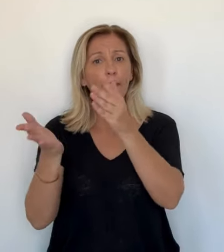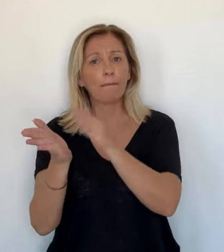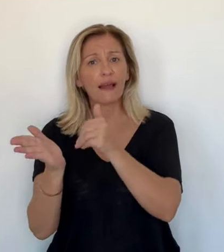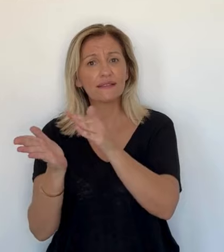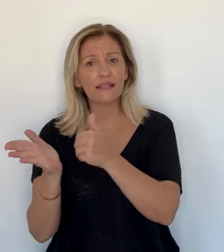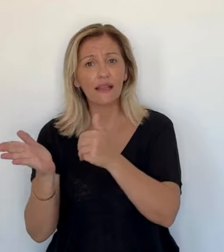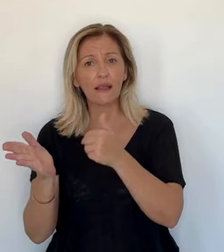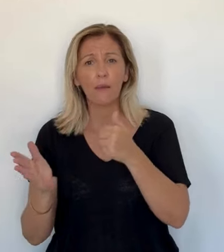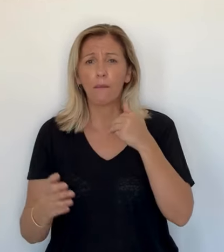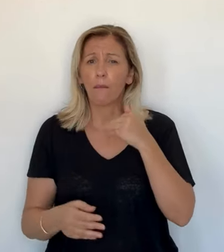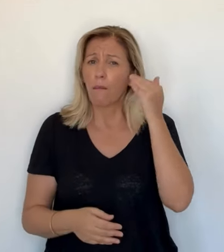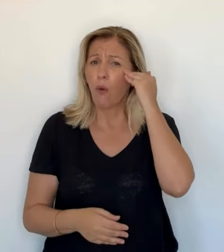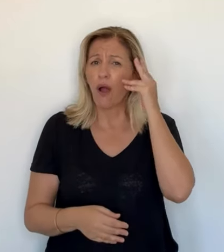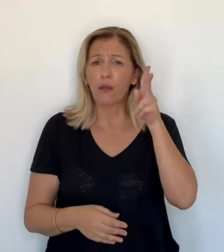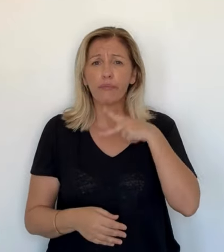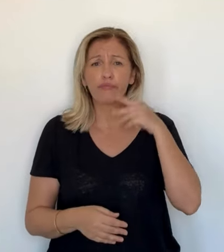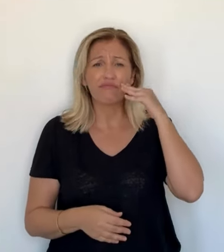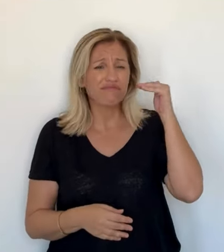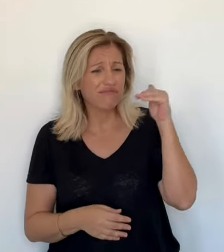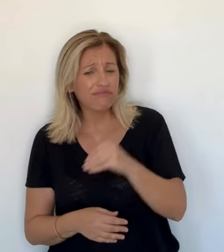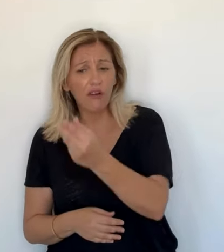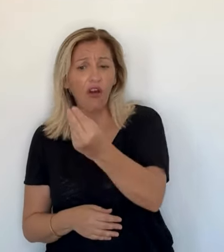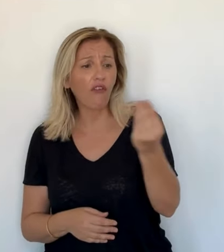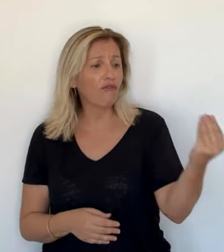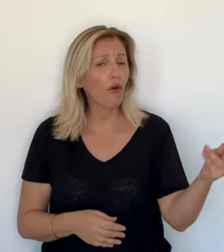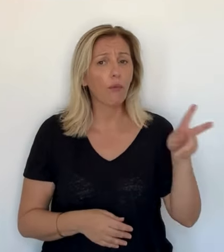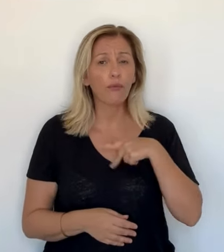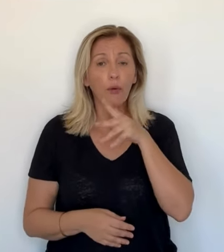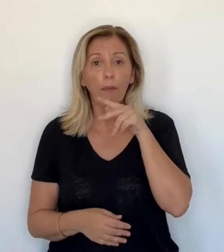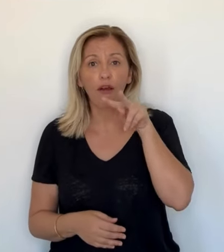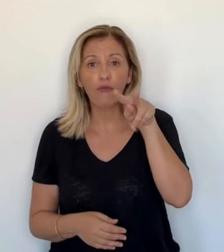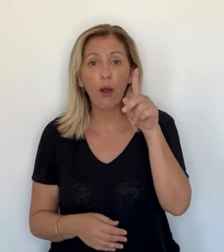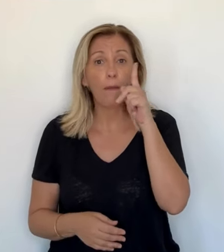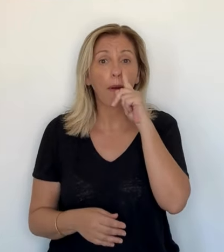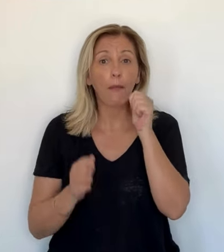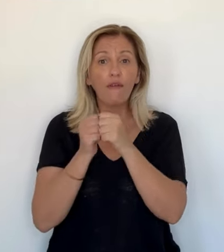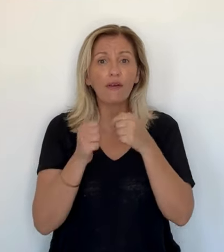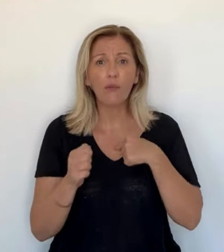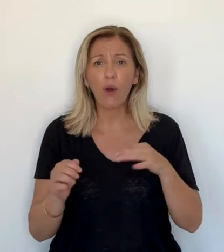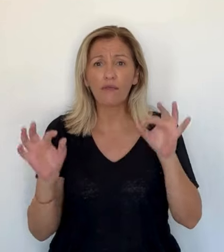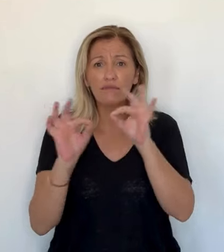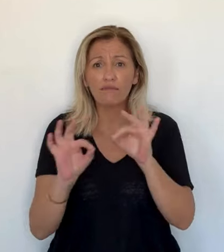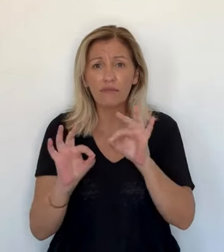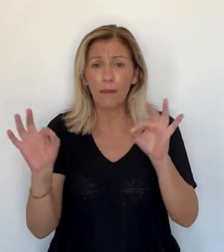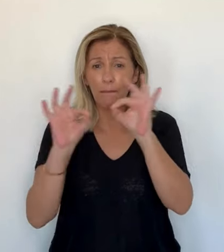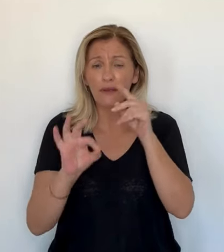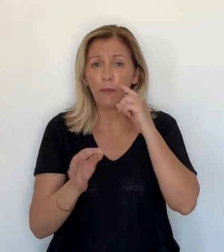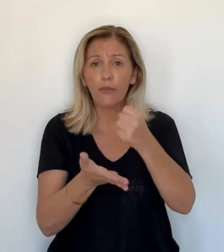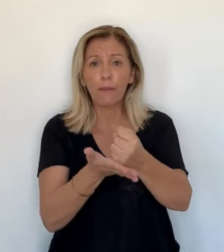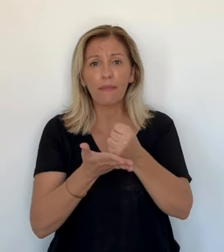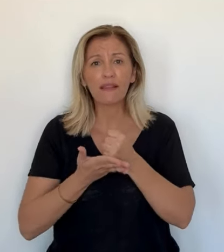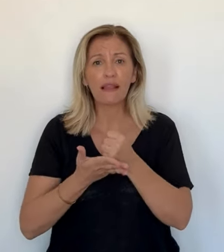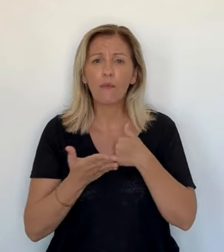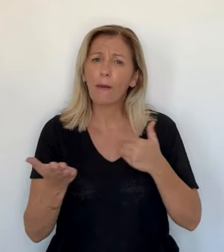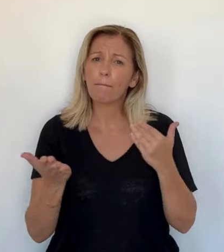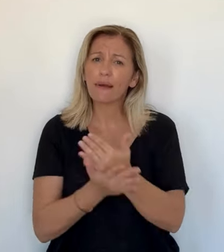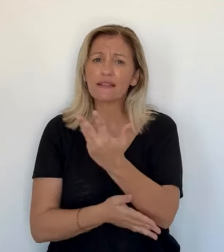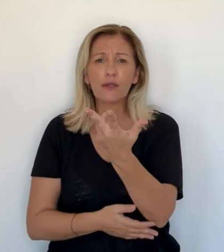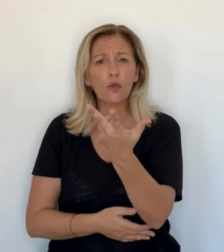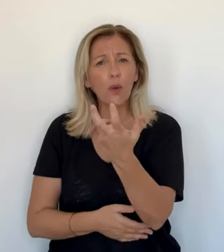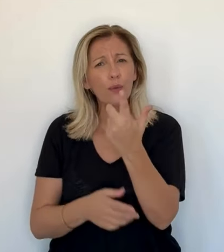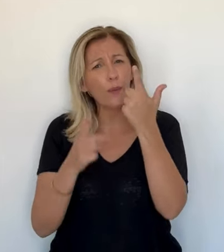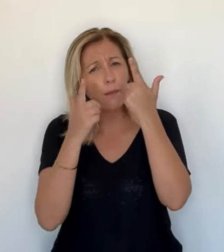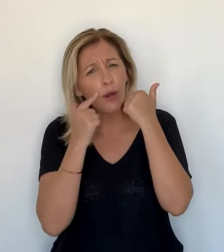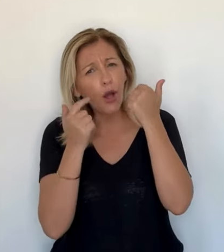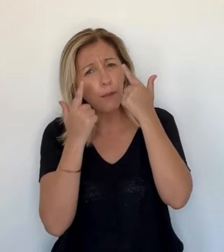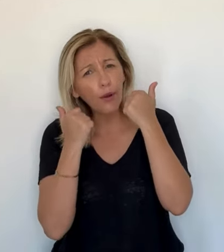partent à 1000 km, parce que c'était ou ça en Marseille. Eh bien, le mental, il ne va pas y être, parce que je n'ai plus mes enfants avec moi. Je n'ai pas ma mère, je n'ai personne qui